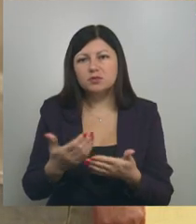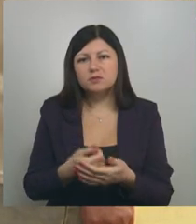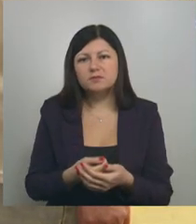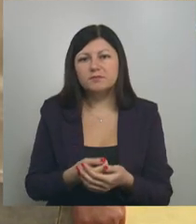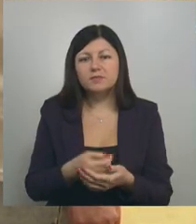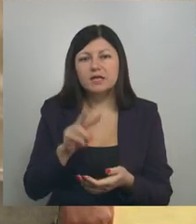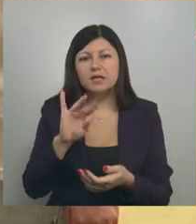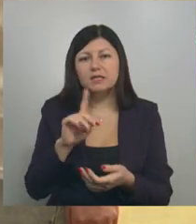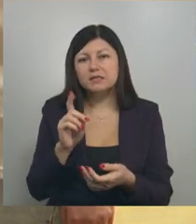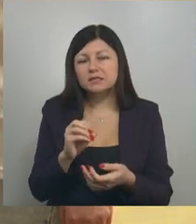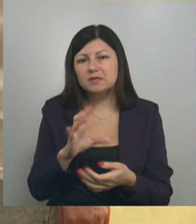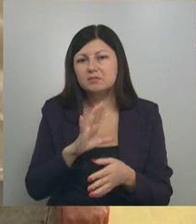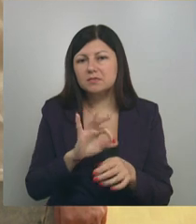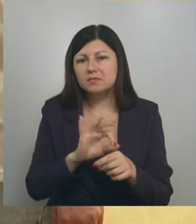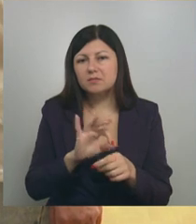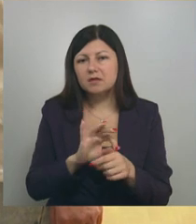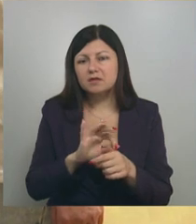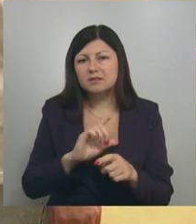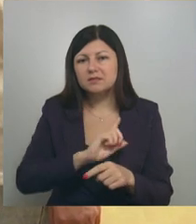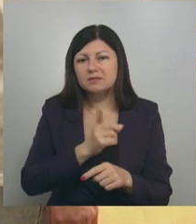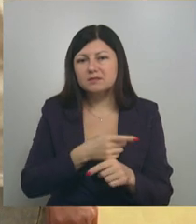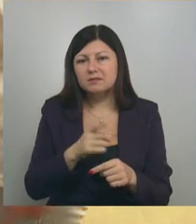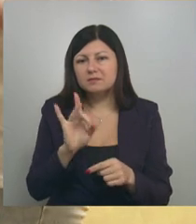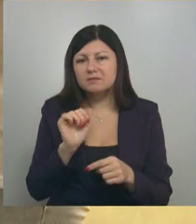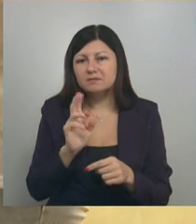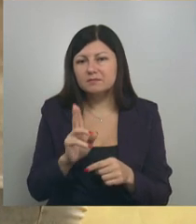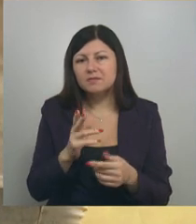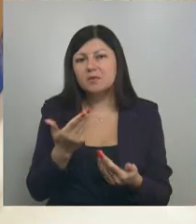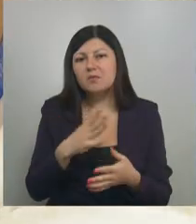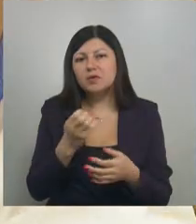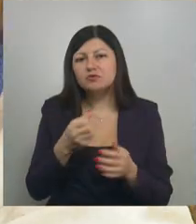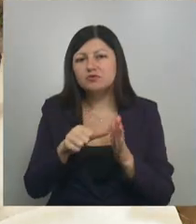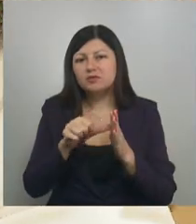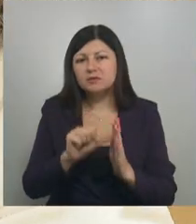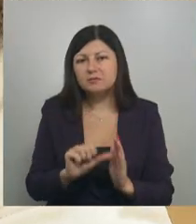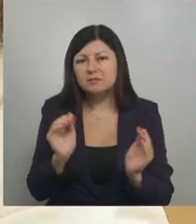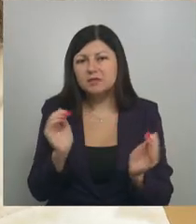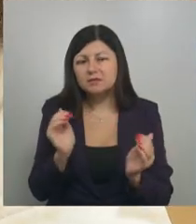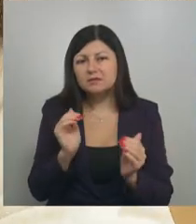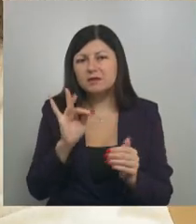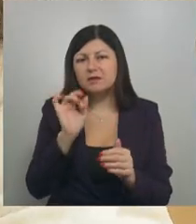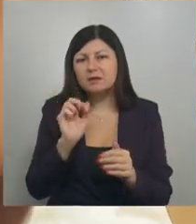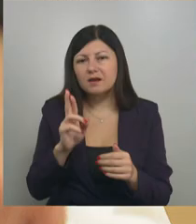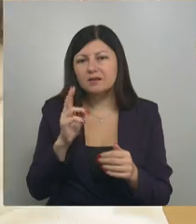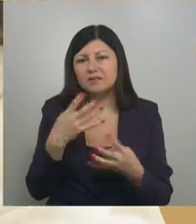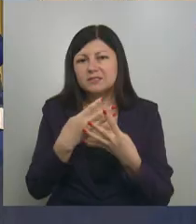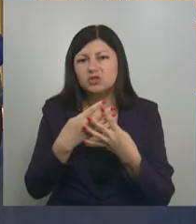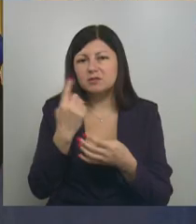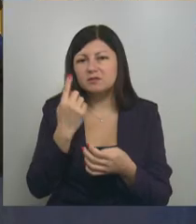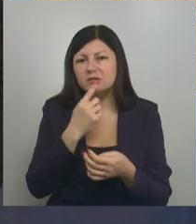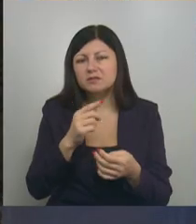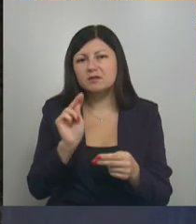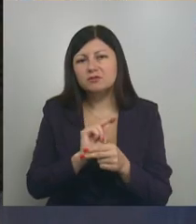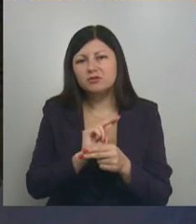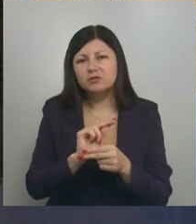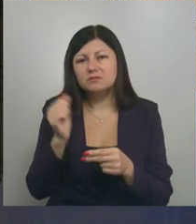Лизе поставили диагноз ретинобластома, когда малышке было всего 6 месяцев. Рак сетчатки глаза лечили в столице. Долгих